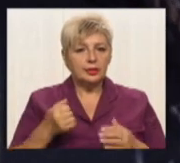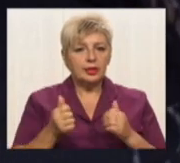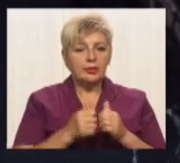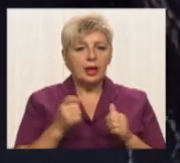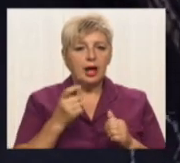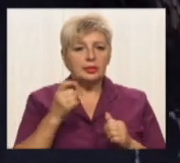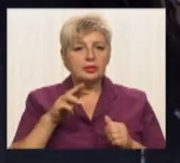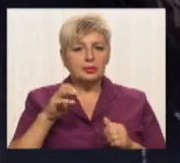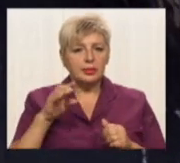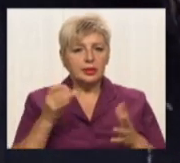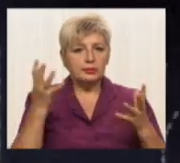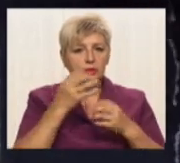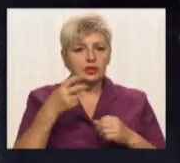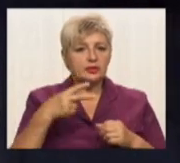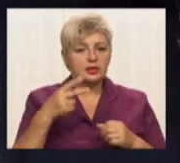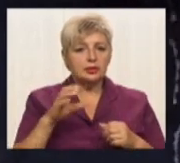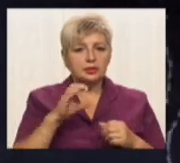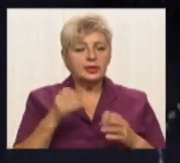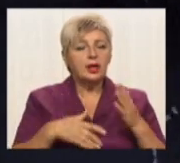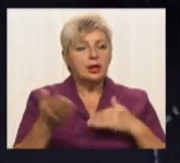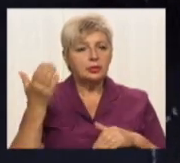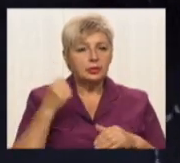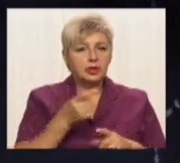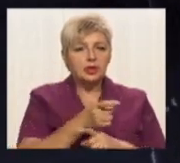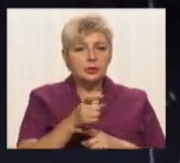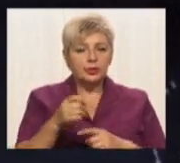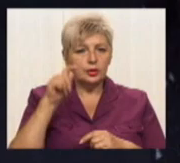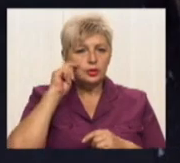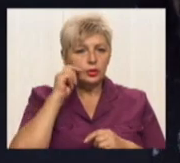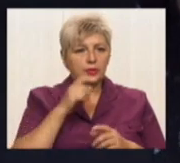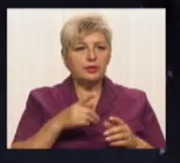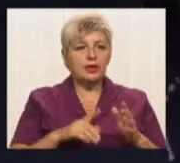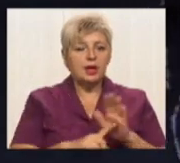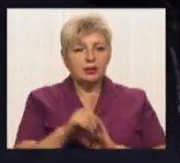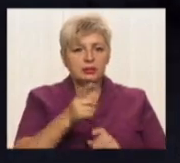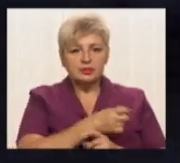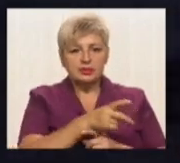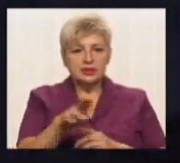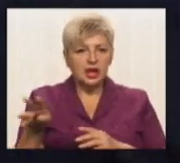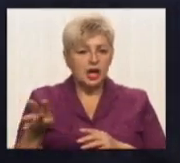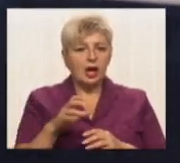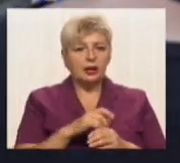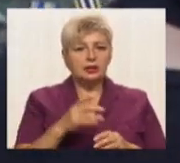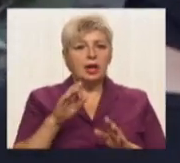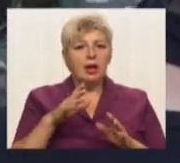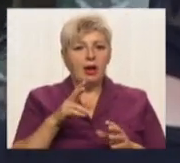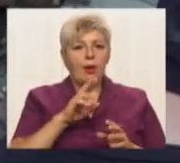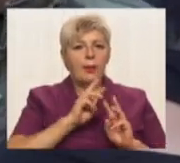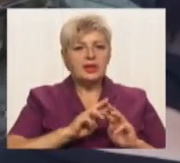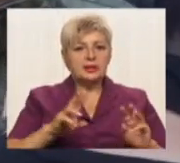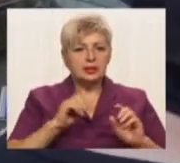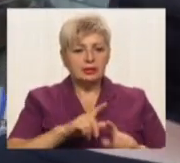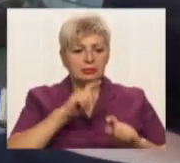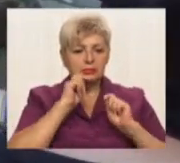серпня. Тоді озброєний чоловік вчинив там стрілянину. Петро Порошенко вручає матері орден, яким посмертно нагородили Дмитра